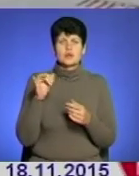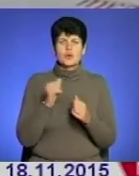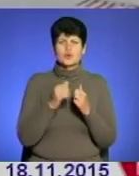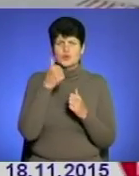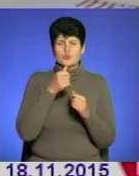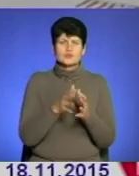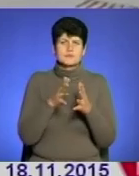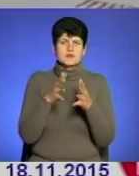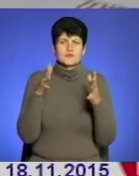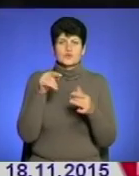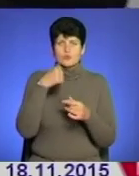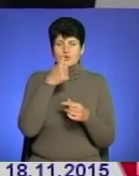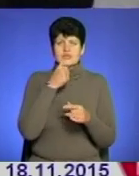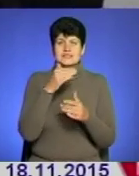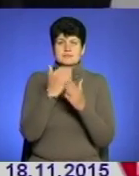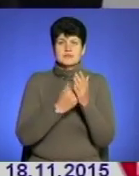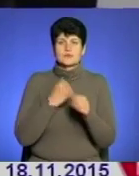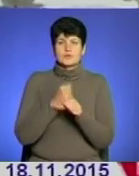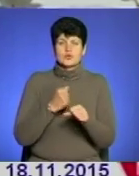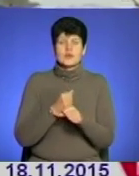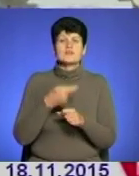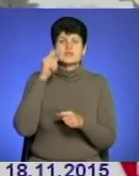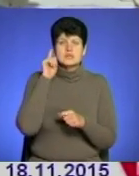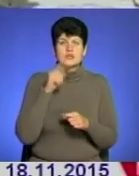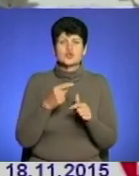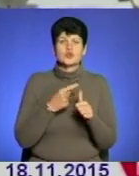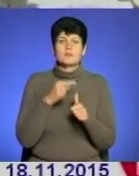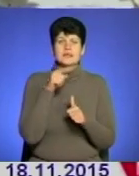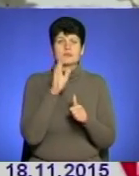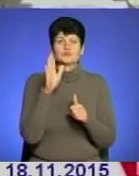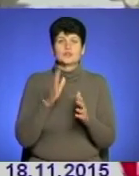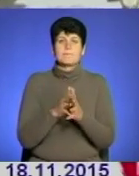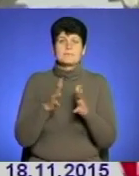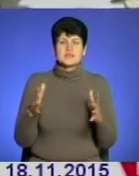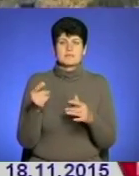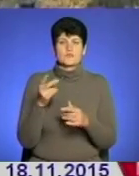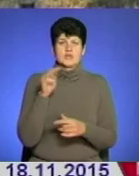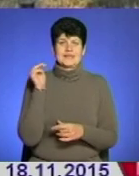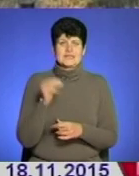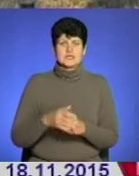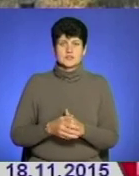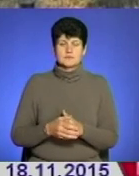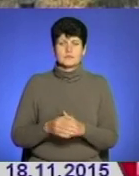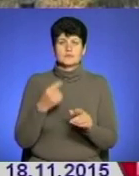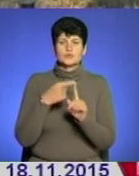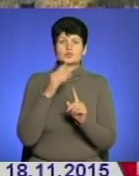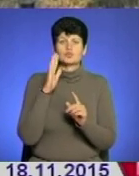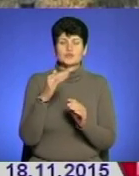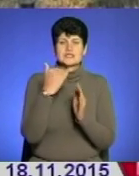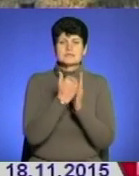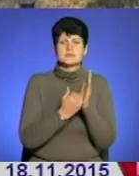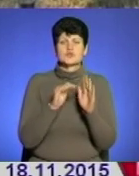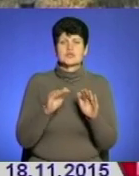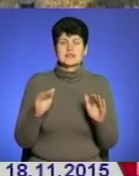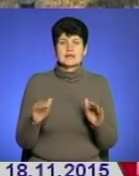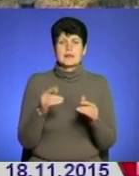збільшуються. Цьогорічні списки опрацьовують, але вже відомо, що імен там буде більше, ніж півтори тисячі. Плюс буде список дітей із